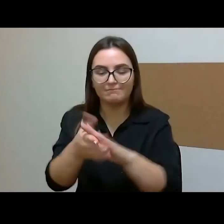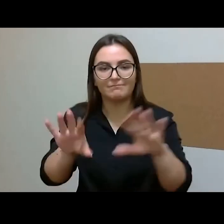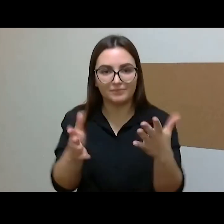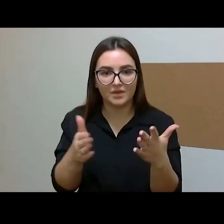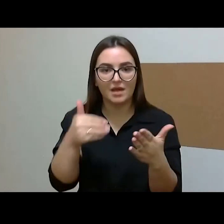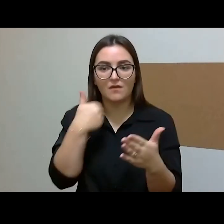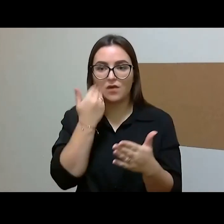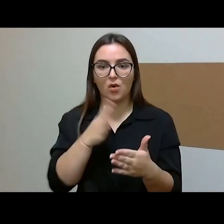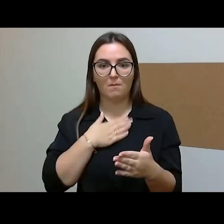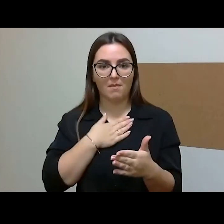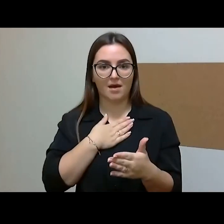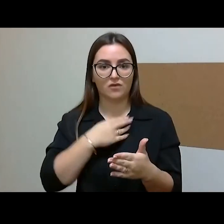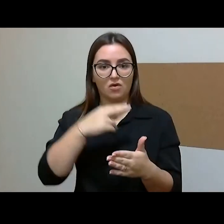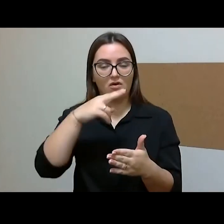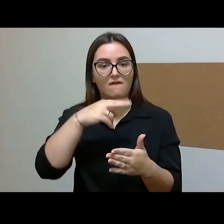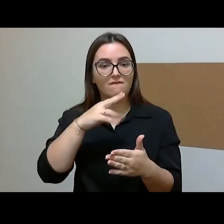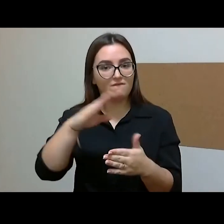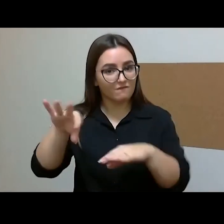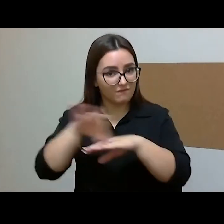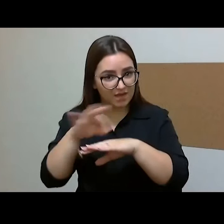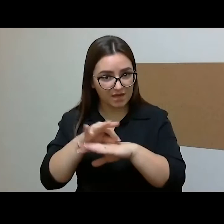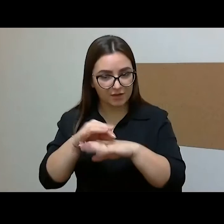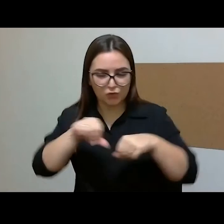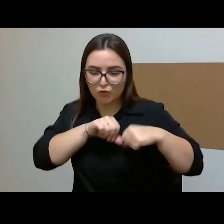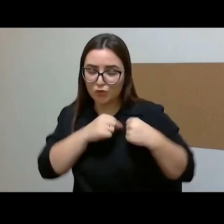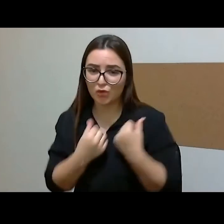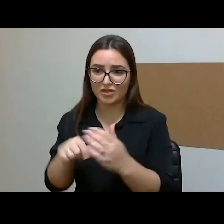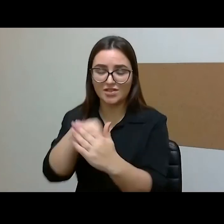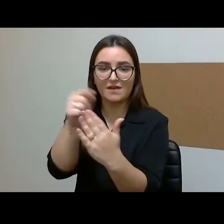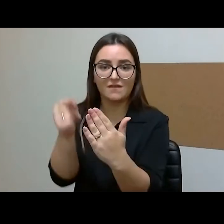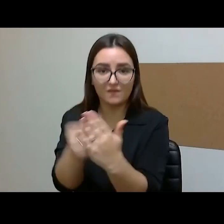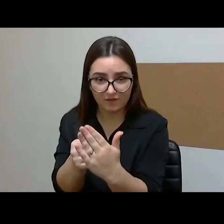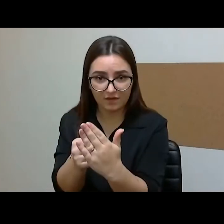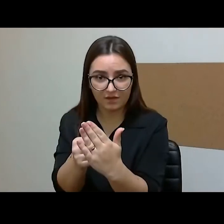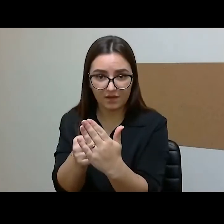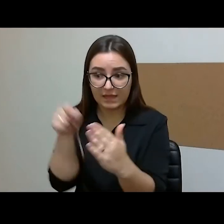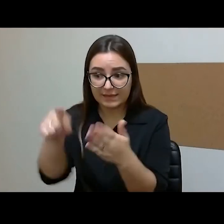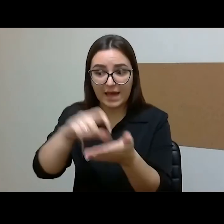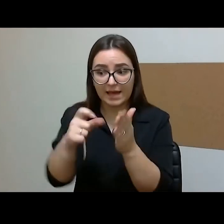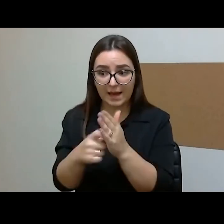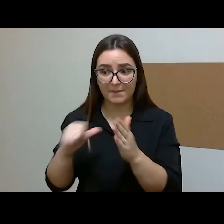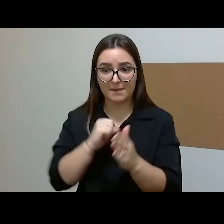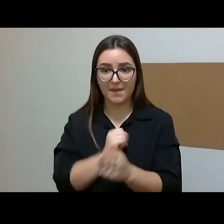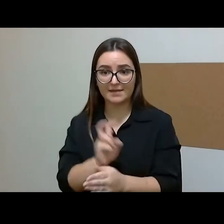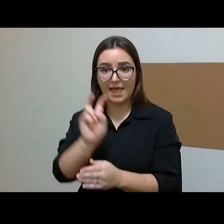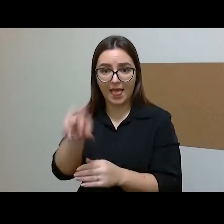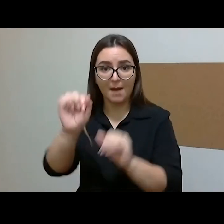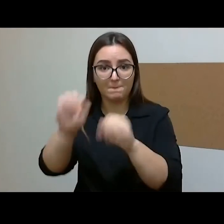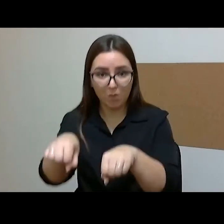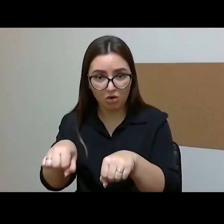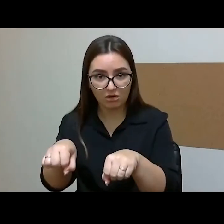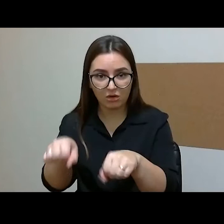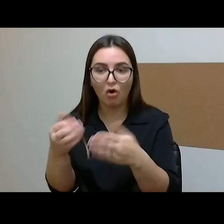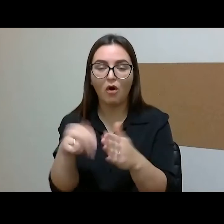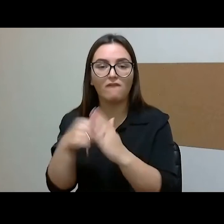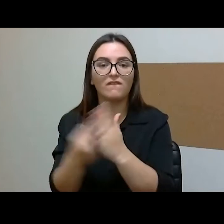visiškai nuo širdžių veidų paklausė, ar jis gali užėjti į tą kambarį, nes ženklas ant kambario durų tai